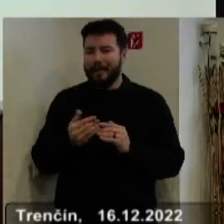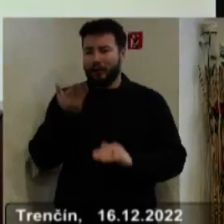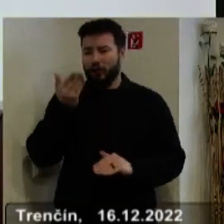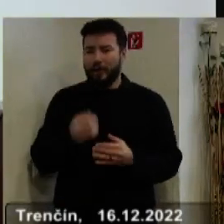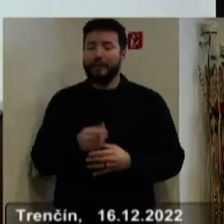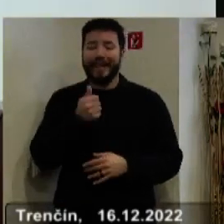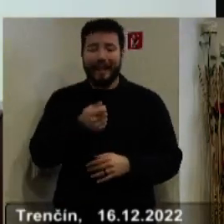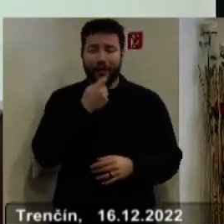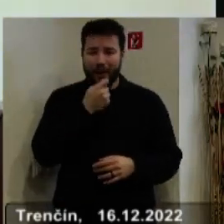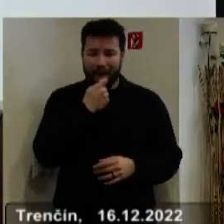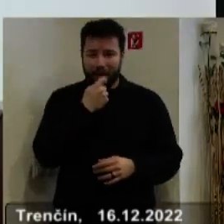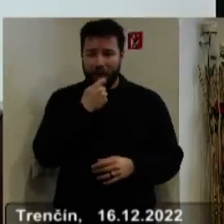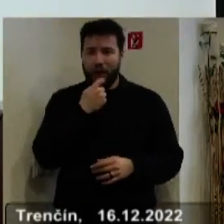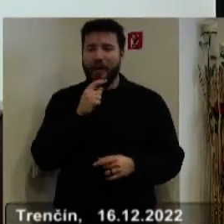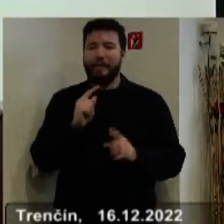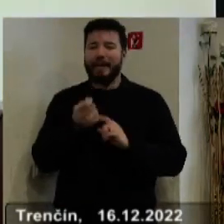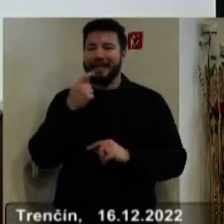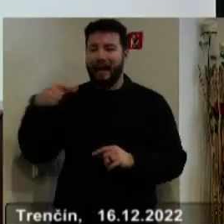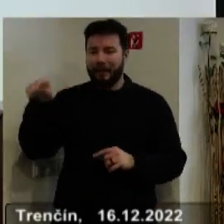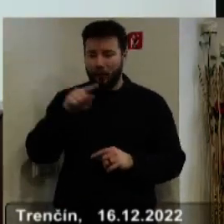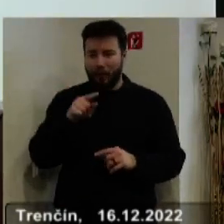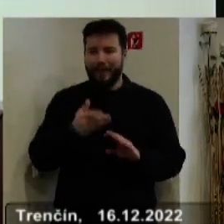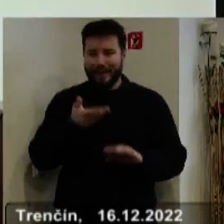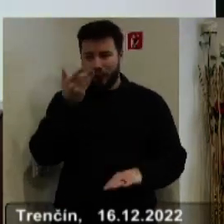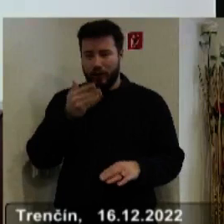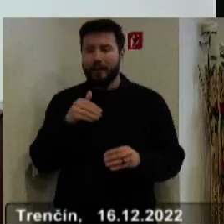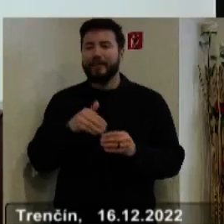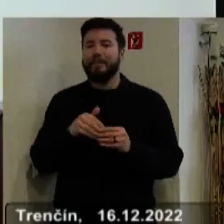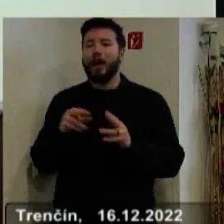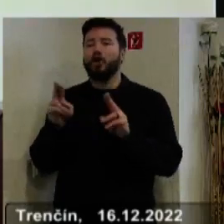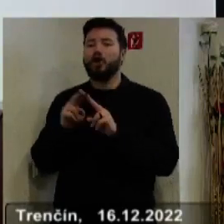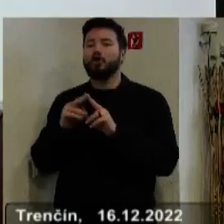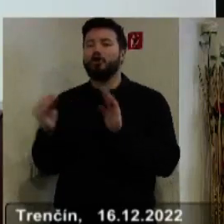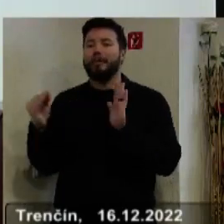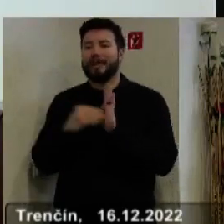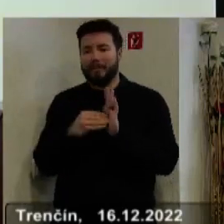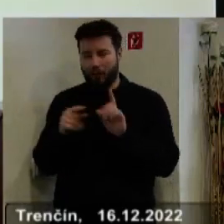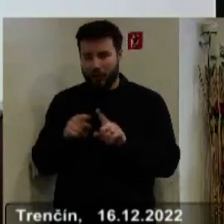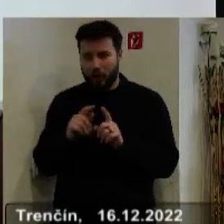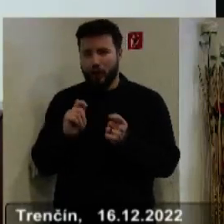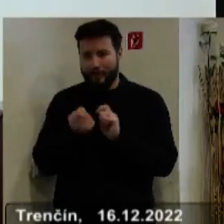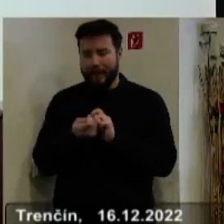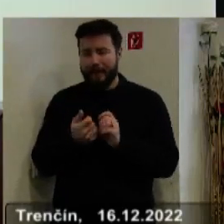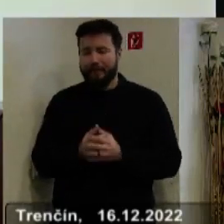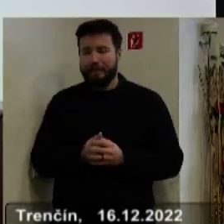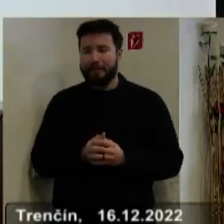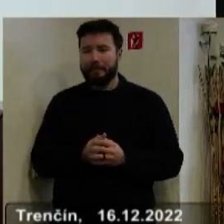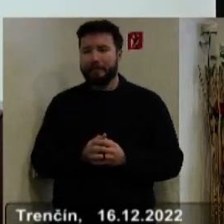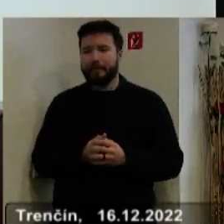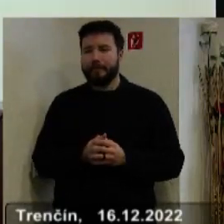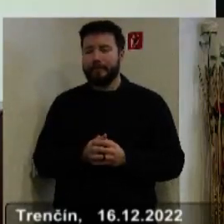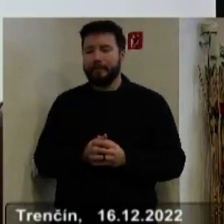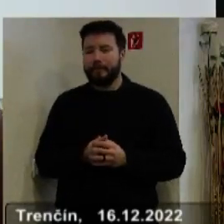podľa vekových kategórií stravníkov, čím sa mení aj výška príspevku zákonného zástupca dieteťa a žiaka na čiastočnú úhradu